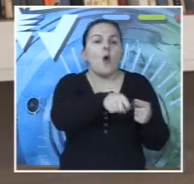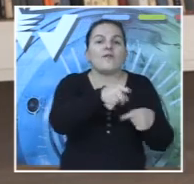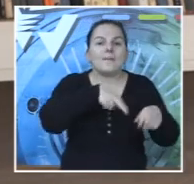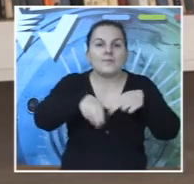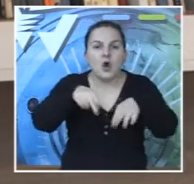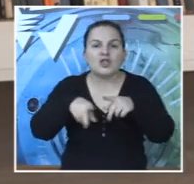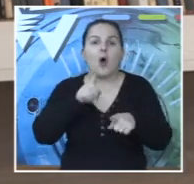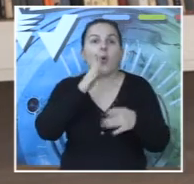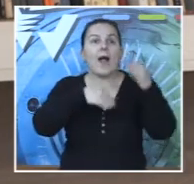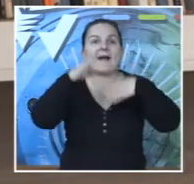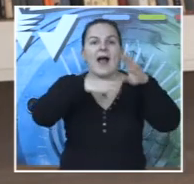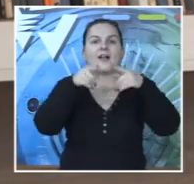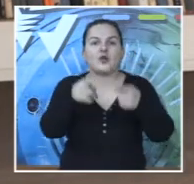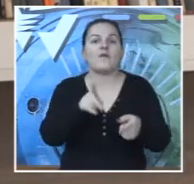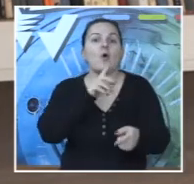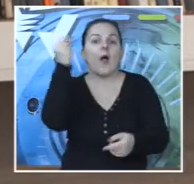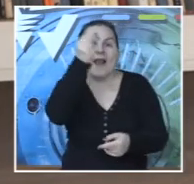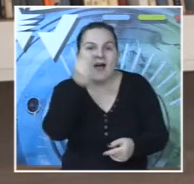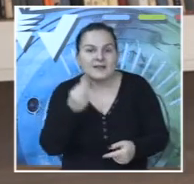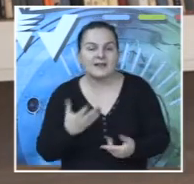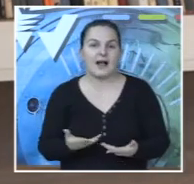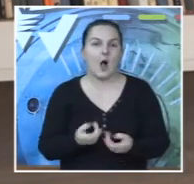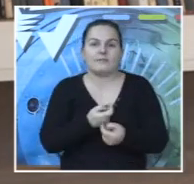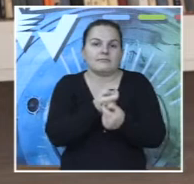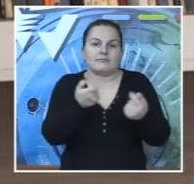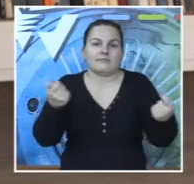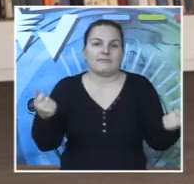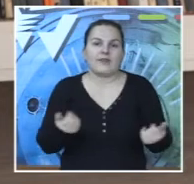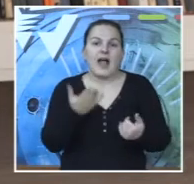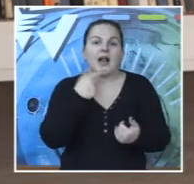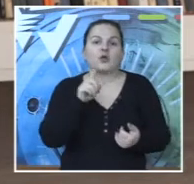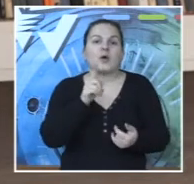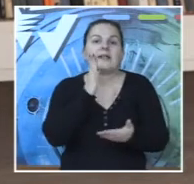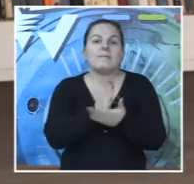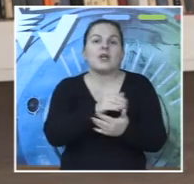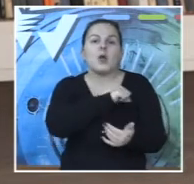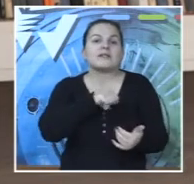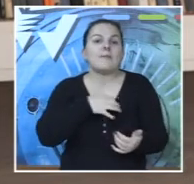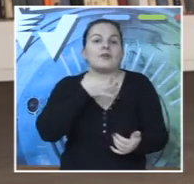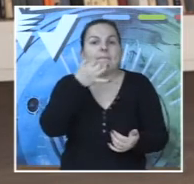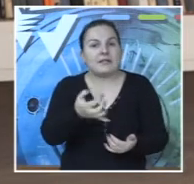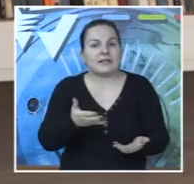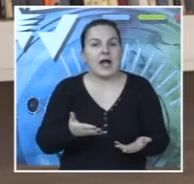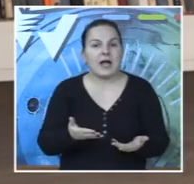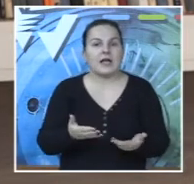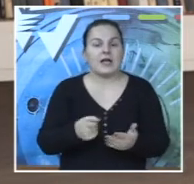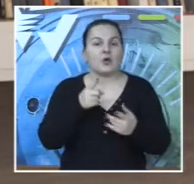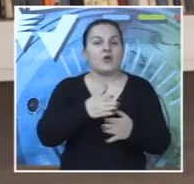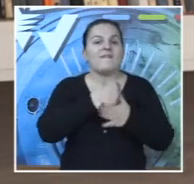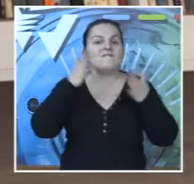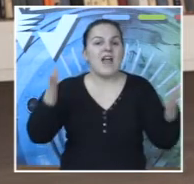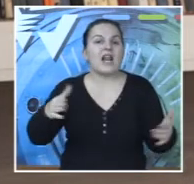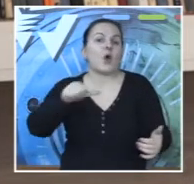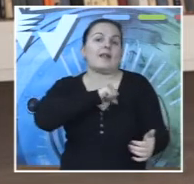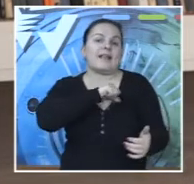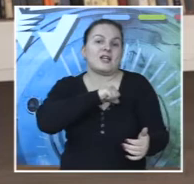zašto je ovo, ko je ovuda prošao, ko je gradio, ko je naslikao, ali to nije bilo samo tek da pita, nego